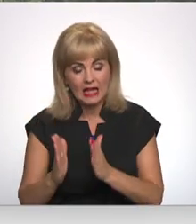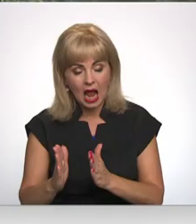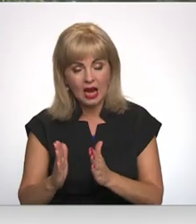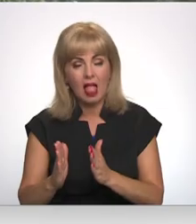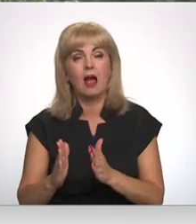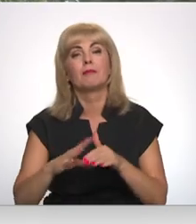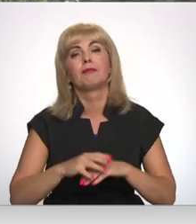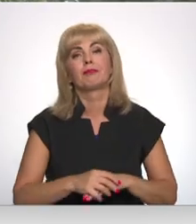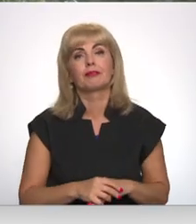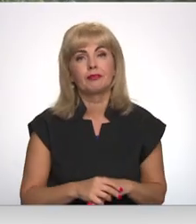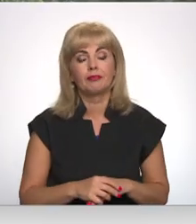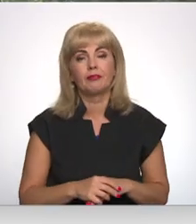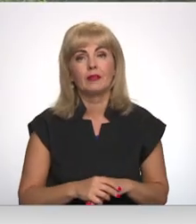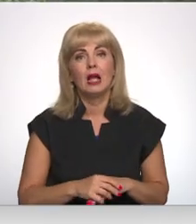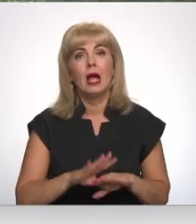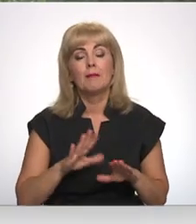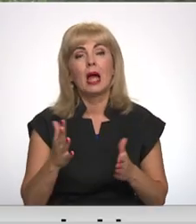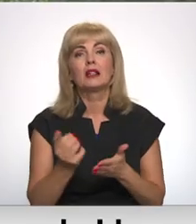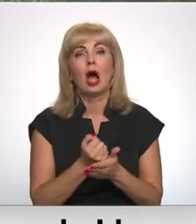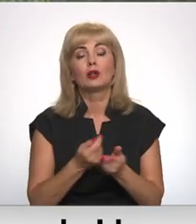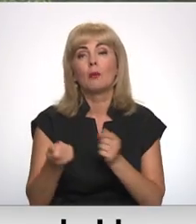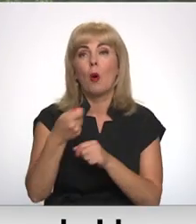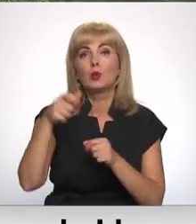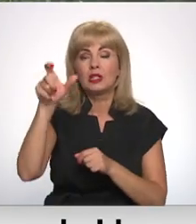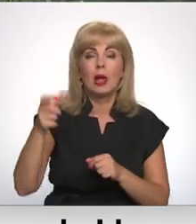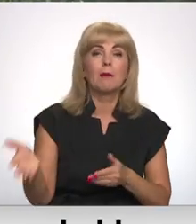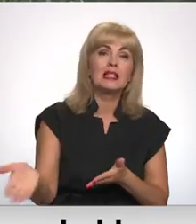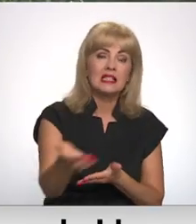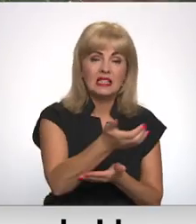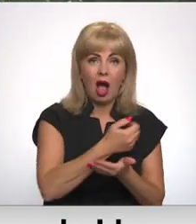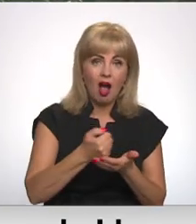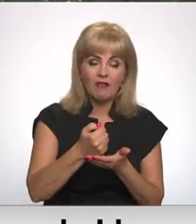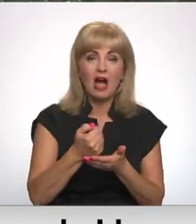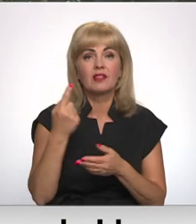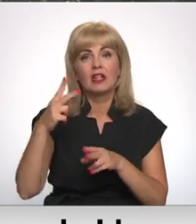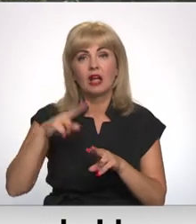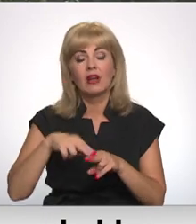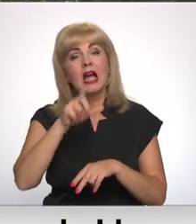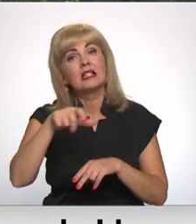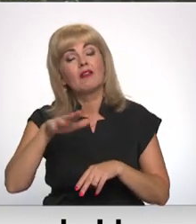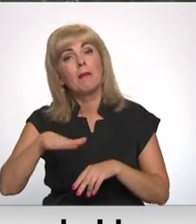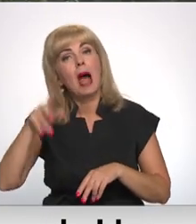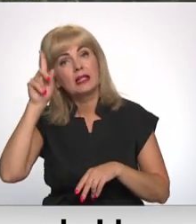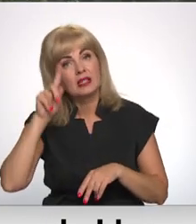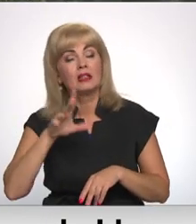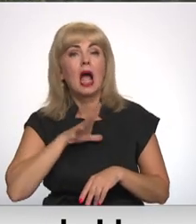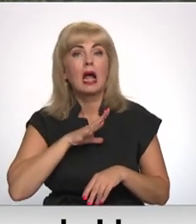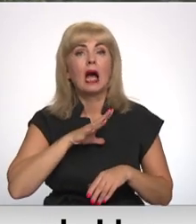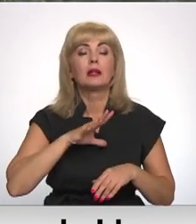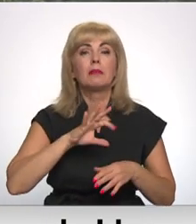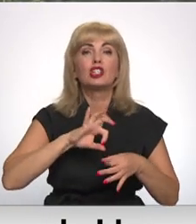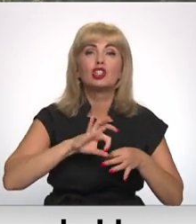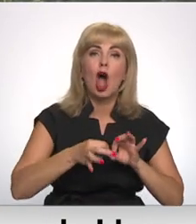Lietuvā bija daudz padomi pieminekļu, bet atradās uzņēmējs, kas to savāca visus vienu vietu, lai cilvēki, lai bērni zina, kādu mums bija sarežģīt